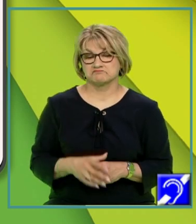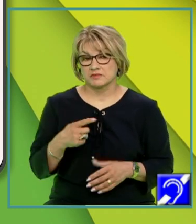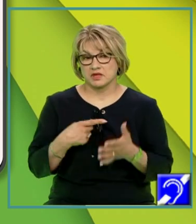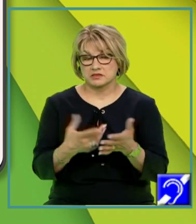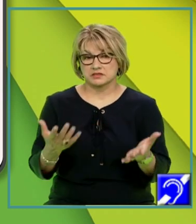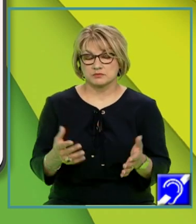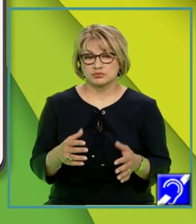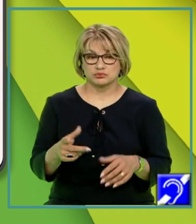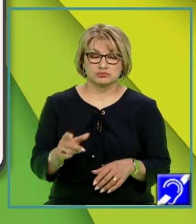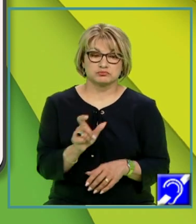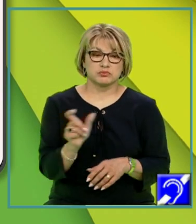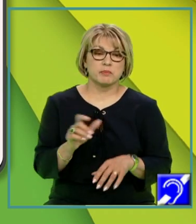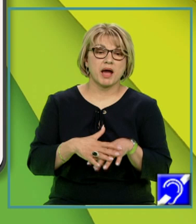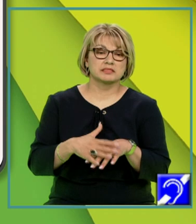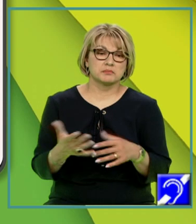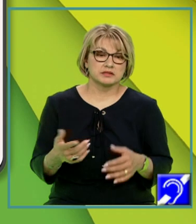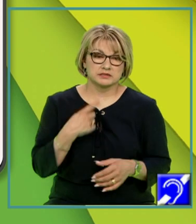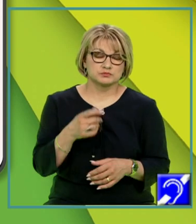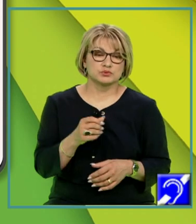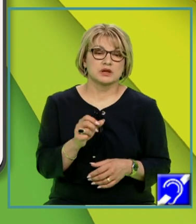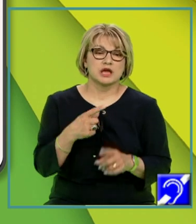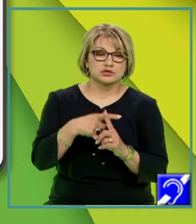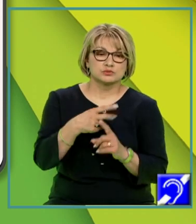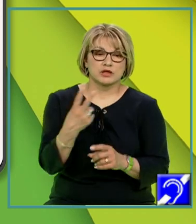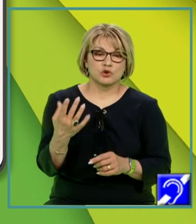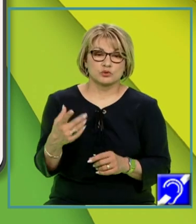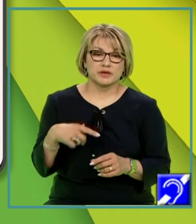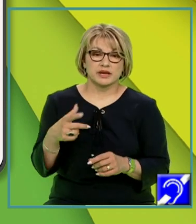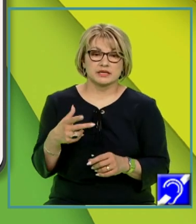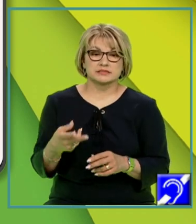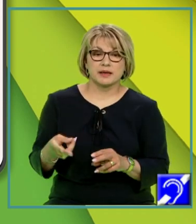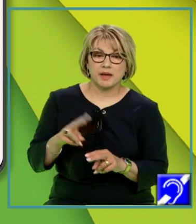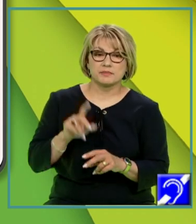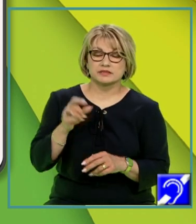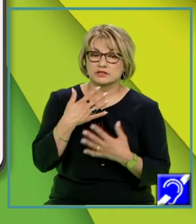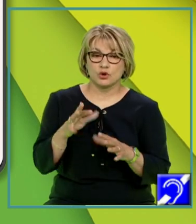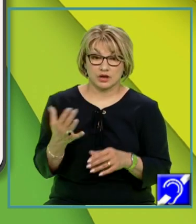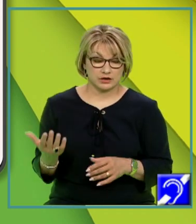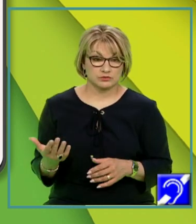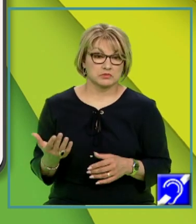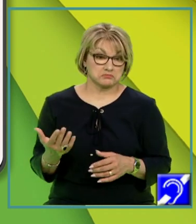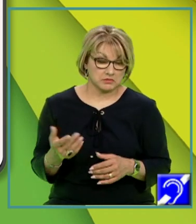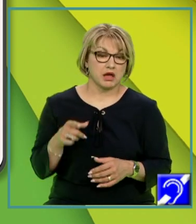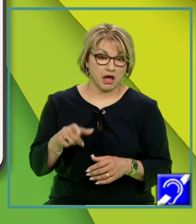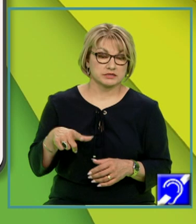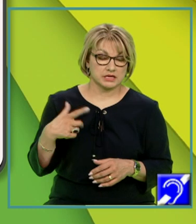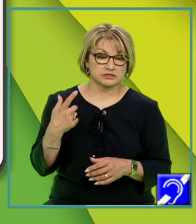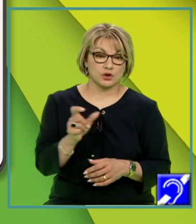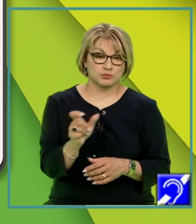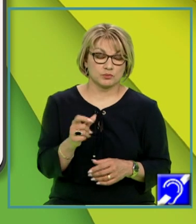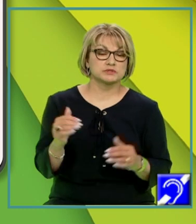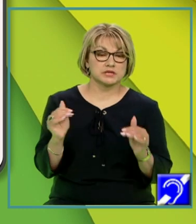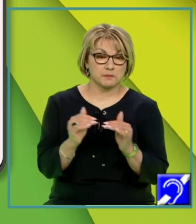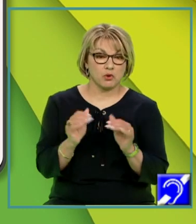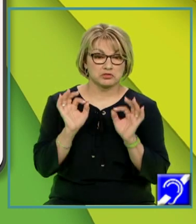suma a două numere naturale este mai mare decât oricare dintre numere, desigur, aceasta este o propoziție care se potrivește cu